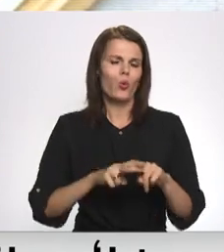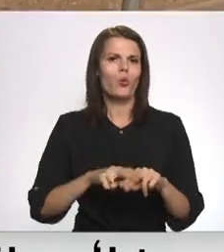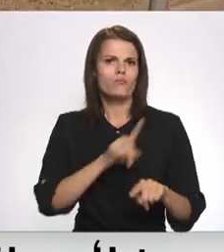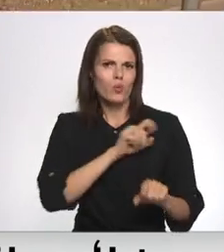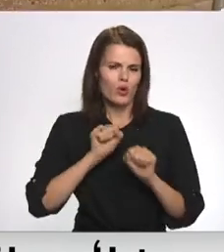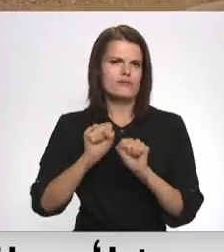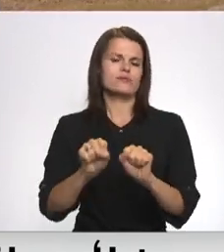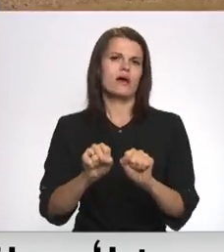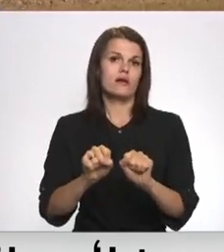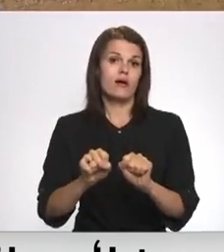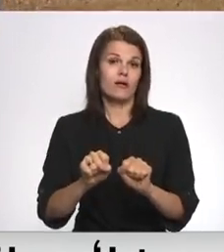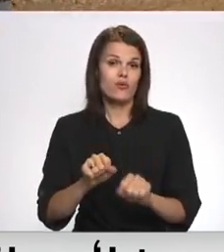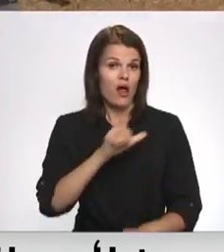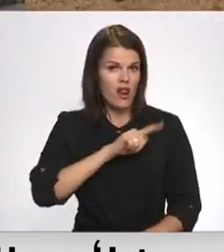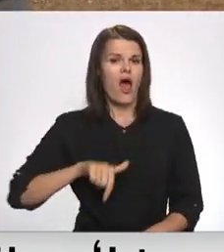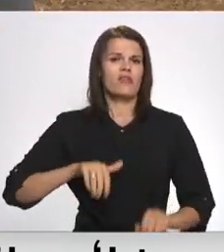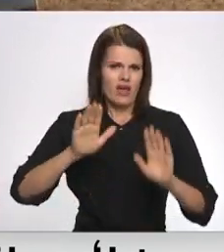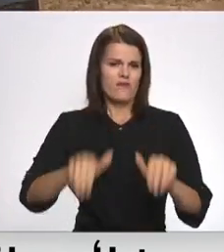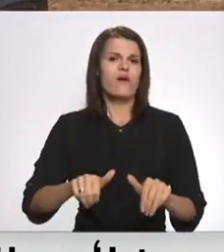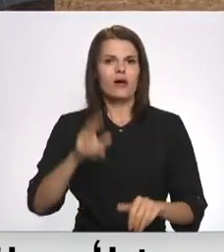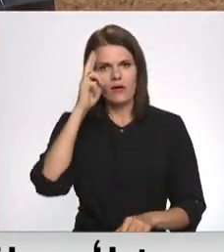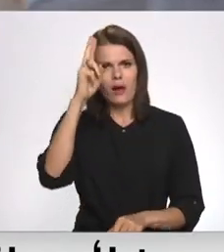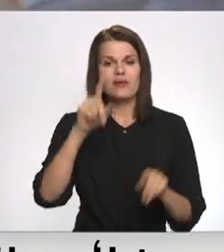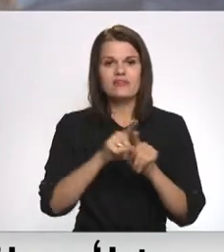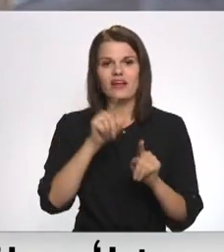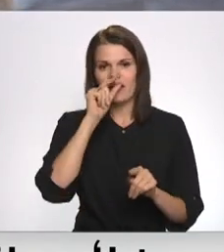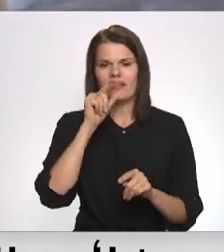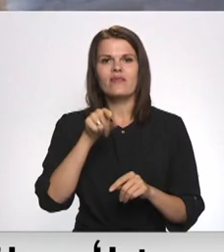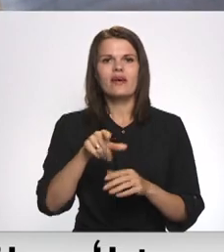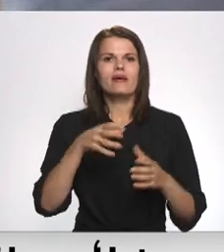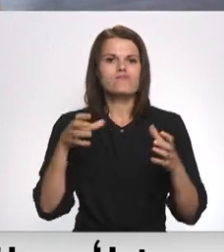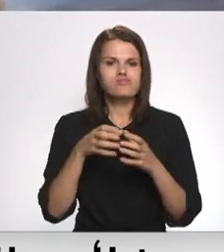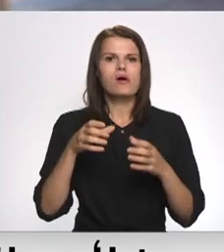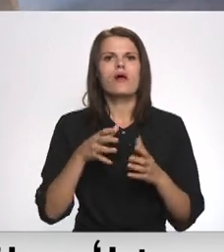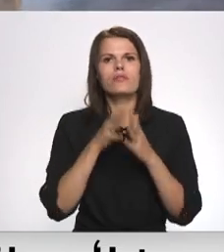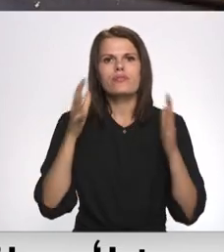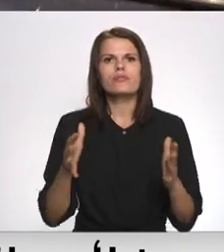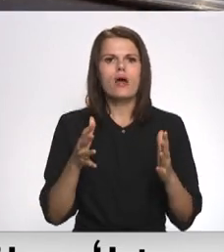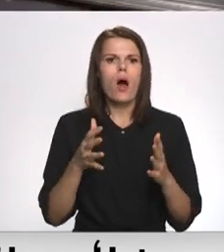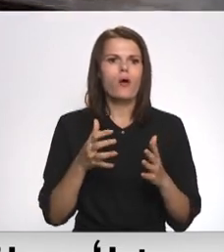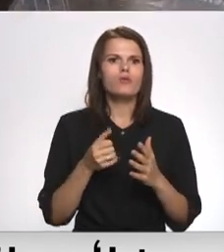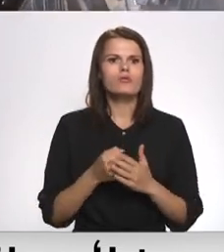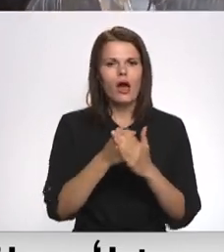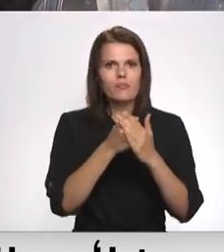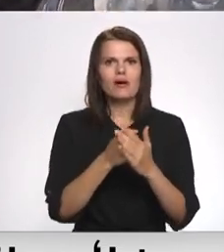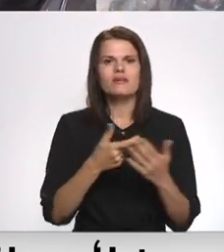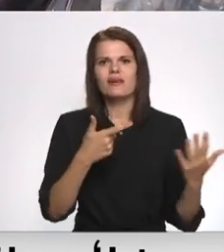nosargātu. To, ka Latvija var, apliecin arī Twitter konvojas. Ar daudzu ziedotāju atbalstu un iesaisti,